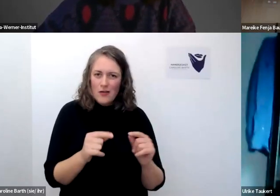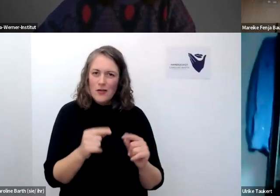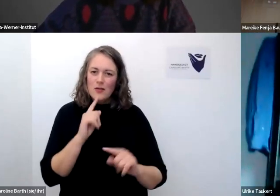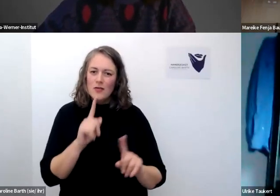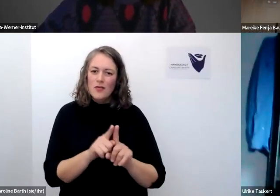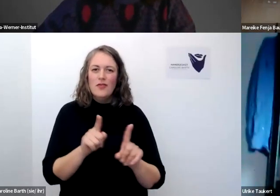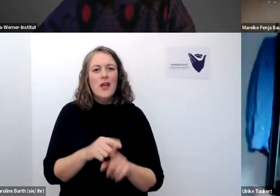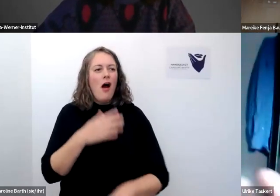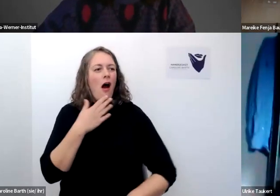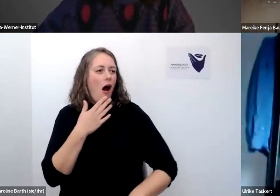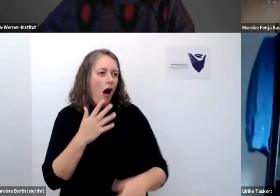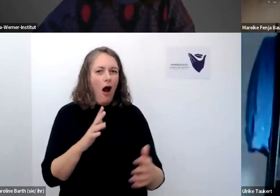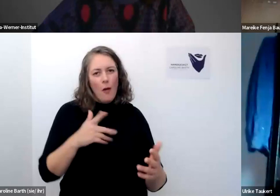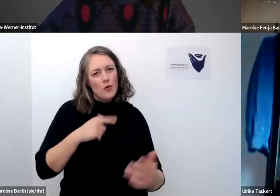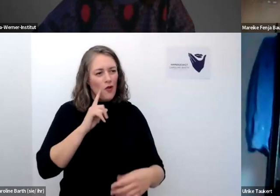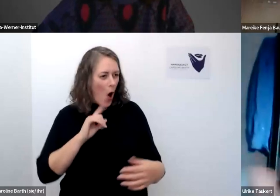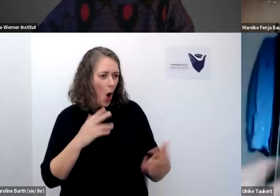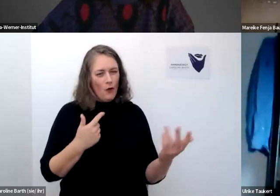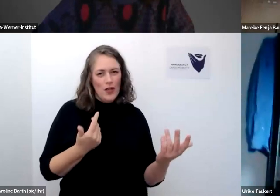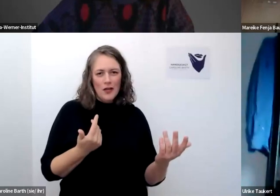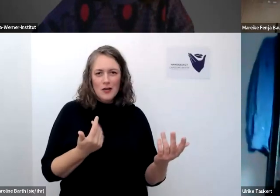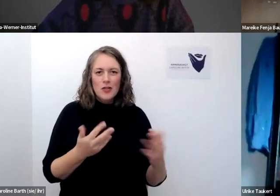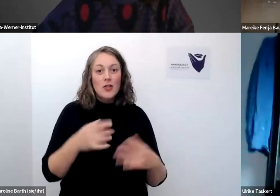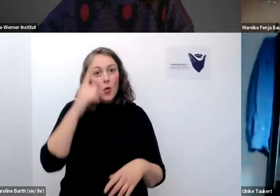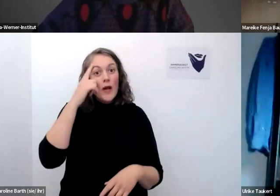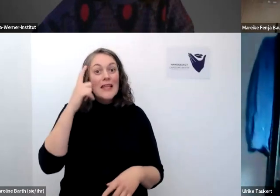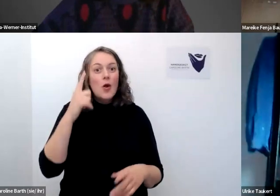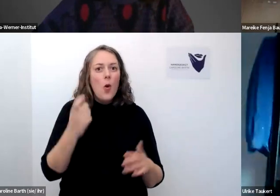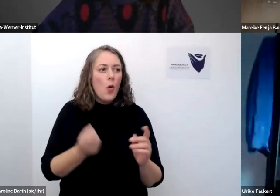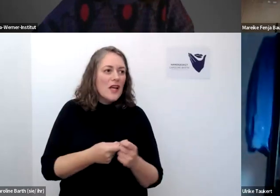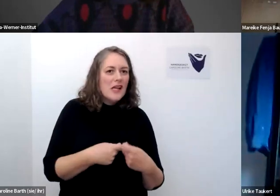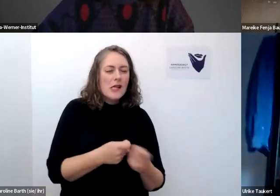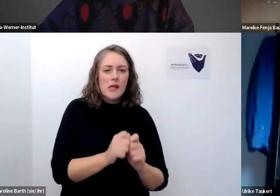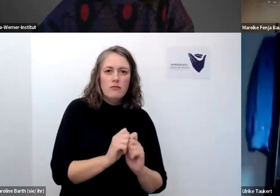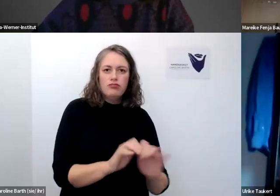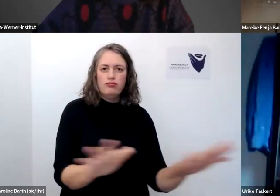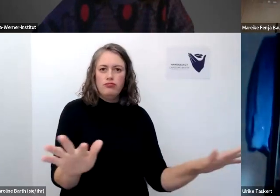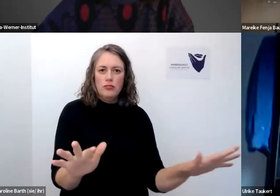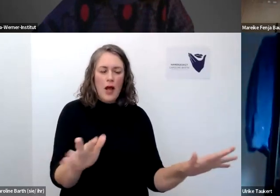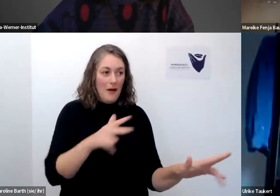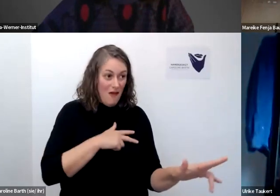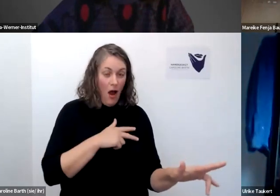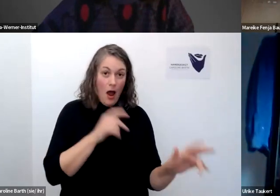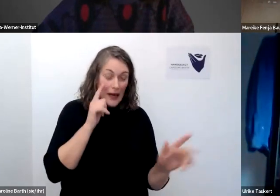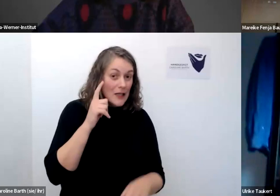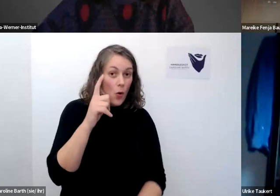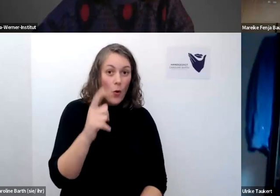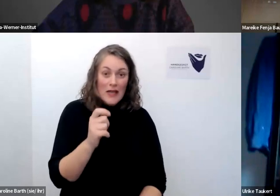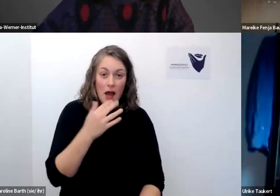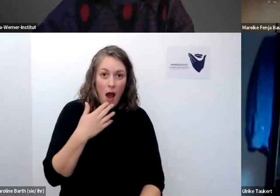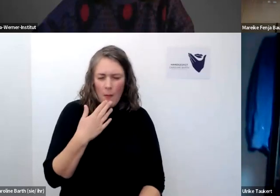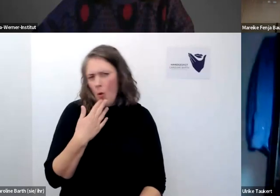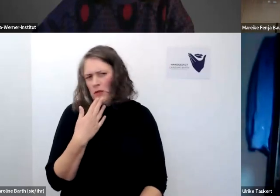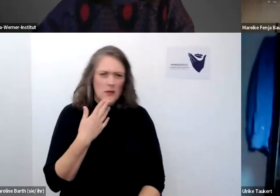harmlose schiene dann ihre ideologie auch verbreiten und ich glaube das ist auch